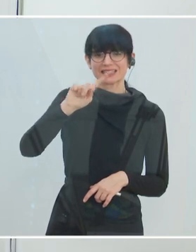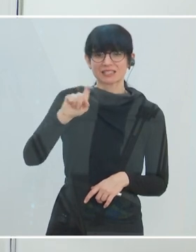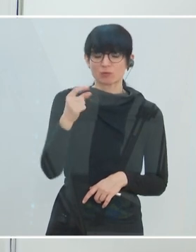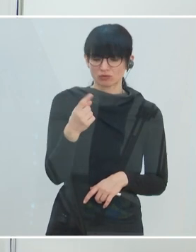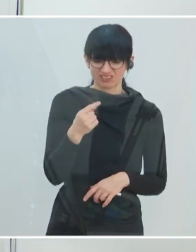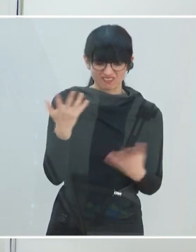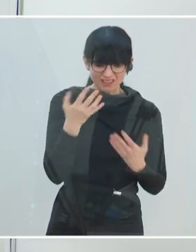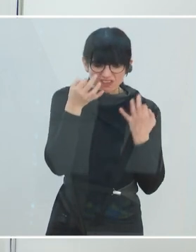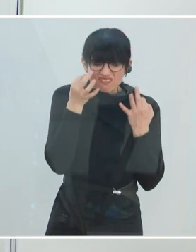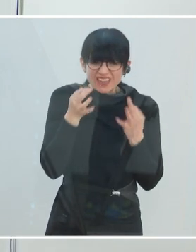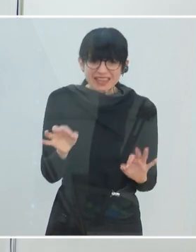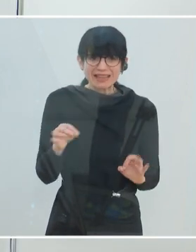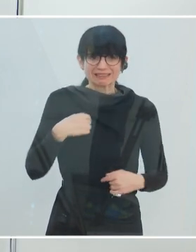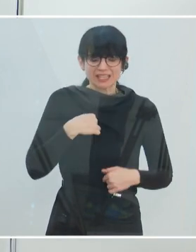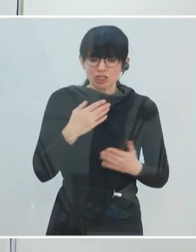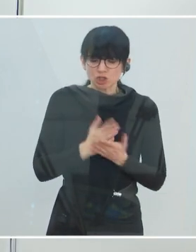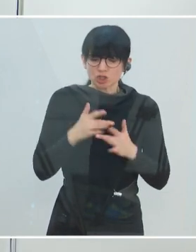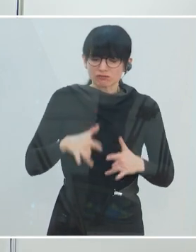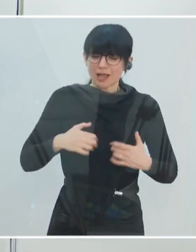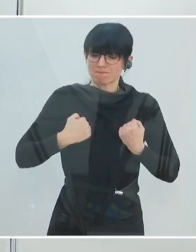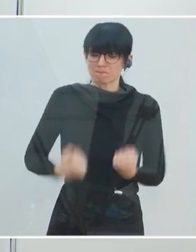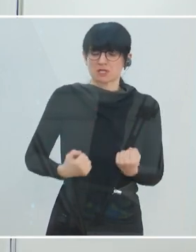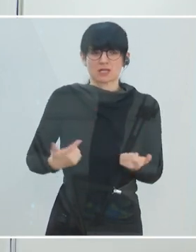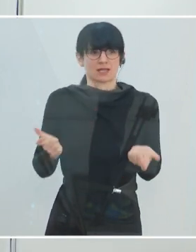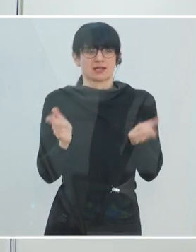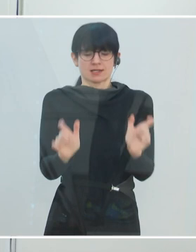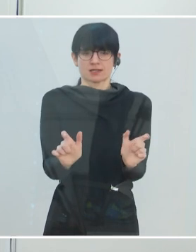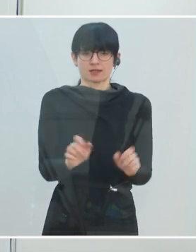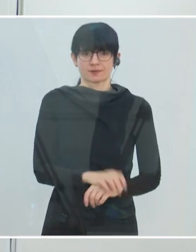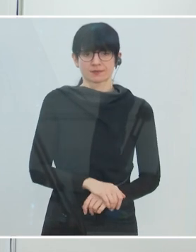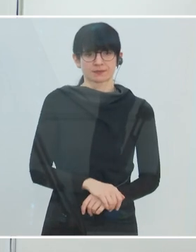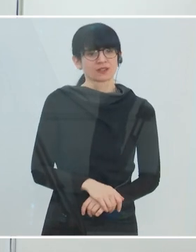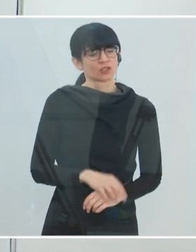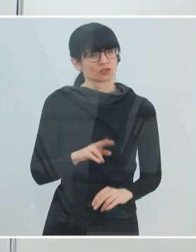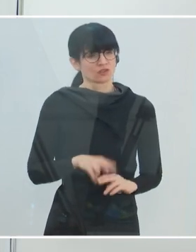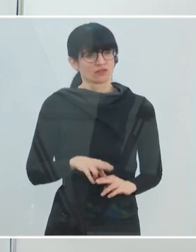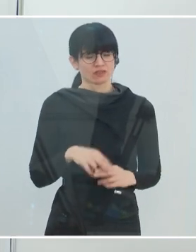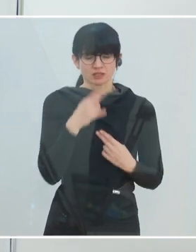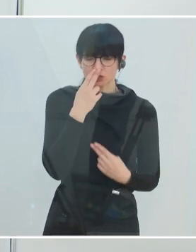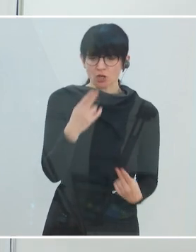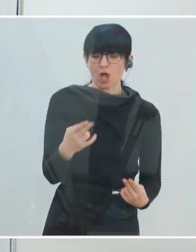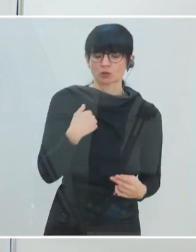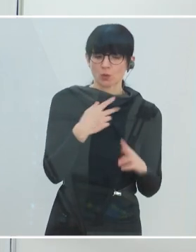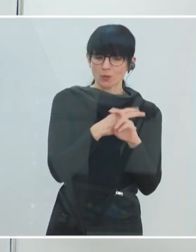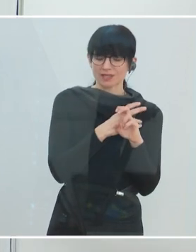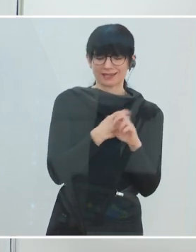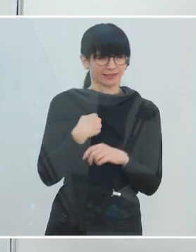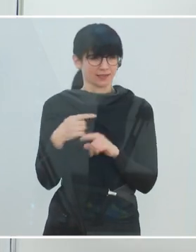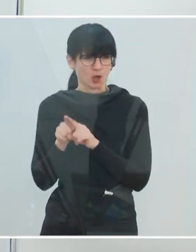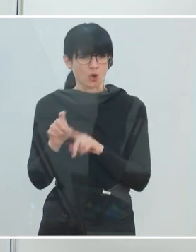Gemeinschaftsaktivitäten. Österreich, ich mache ganz viel im internationalen Bereich, ich bin auch im europäischen